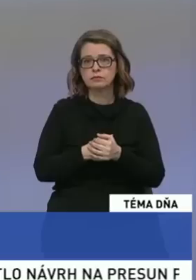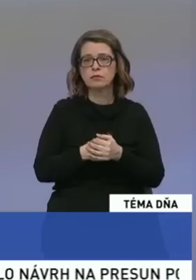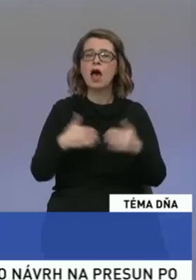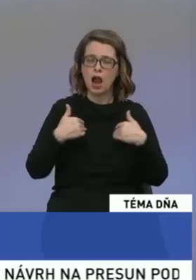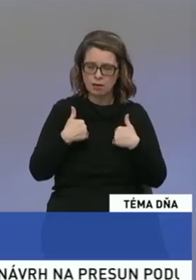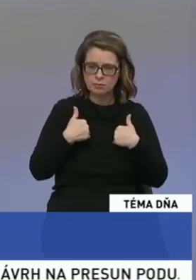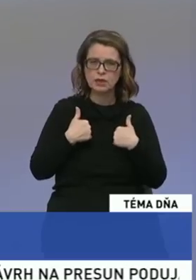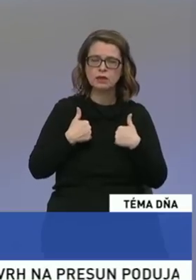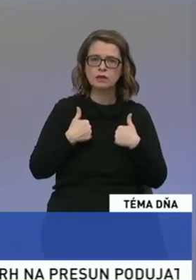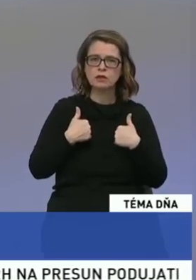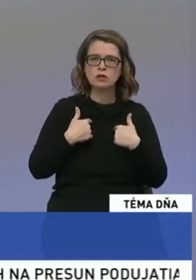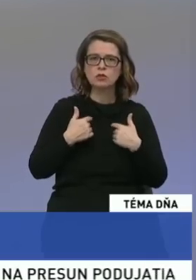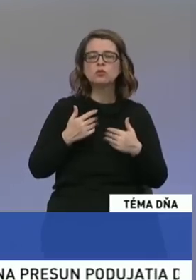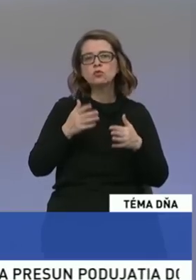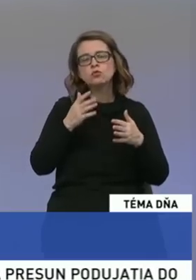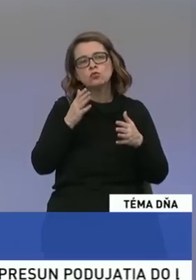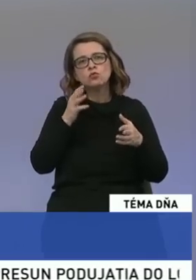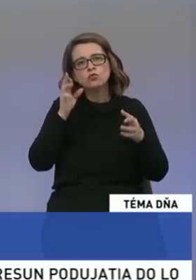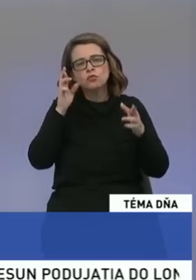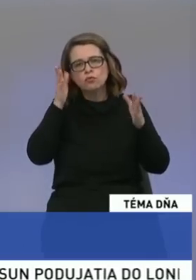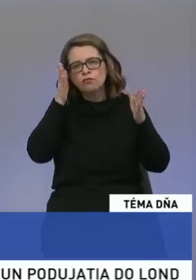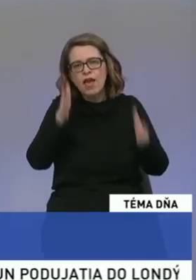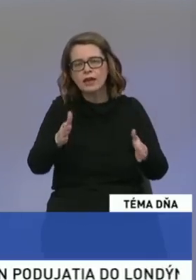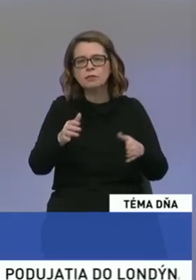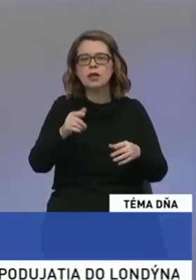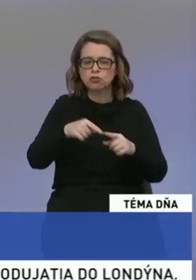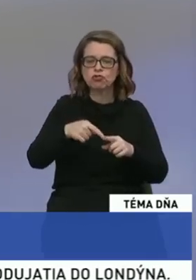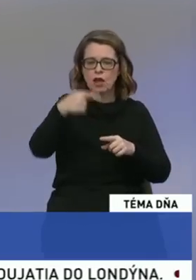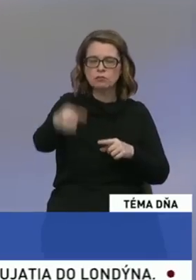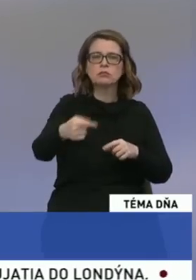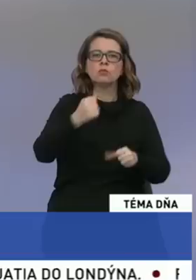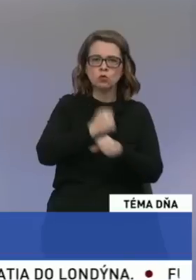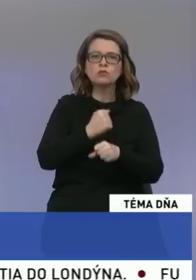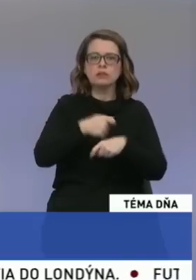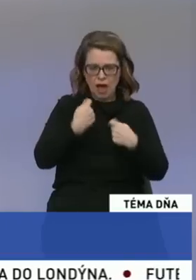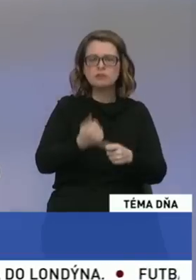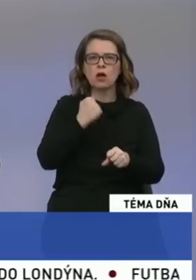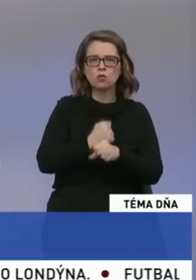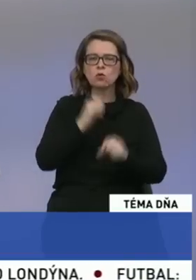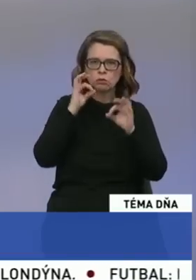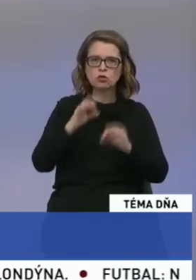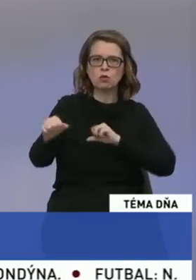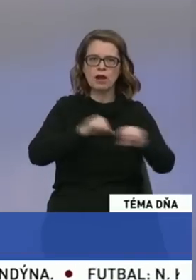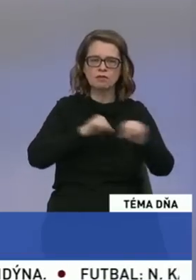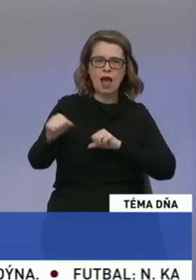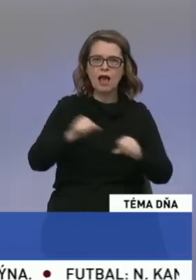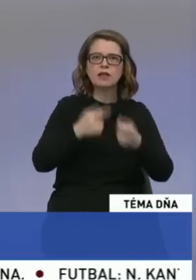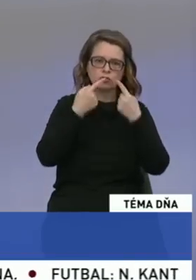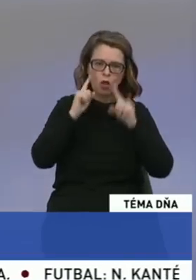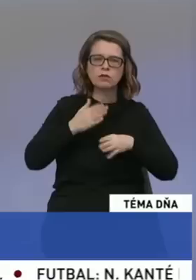si robíme nádej, že je možné aj v tomto voľbnom období zostaviť dobrú vládu, ktorá potiahne Slovensko ďalej.